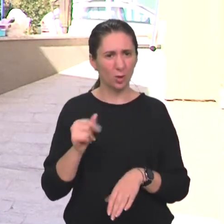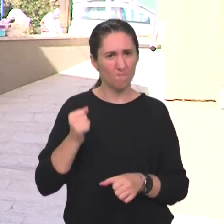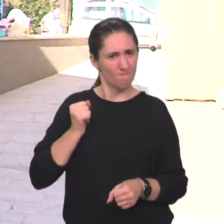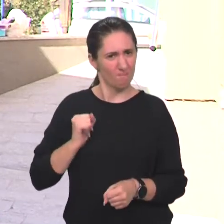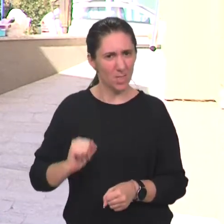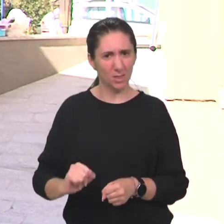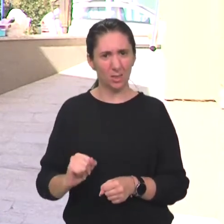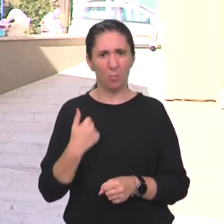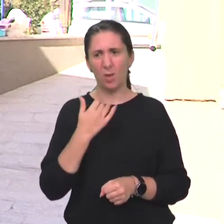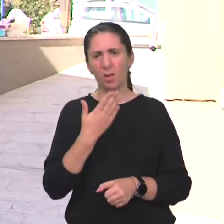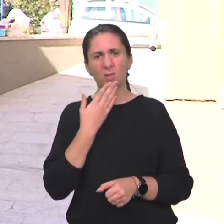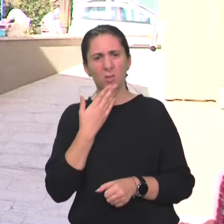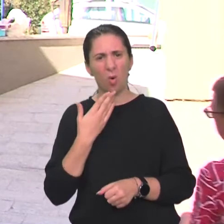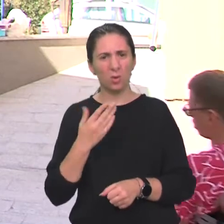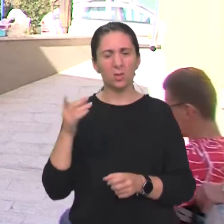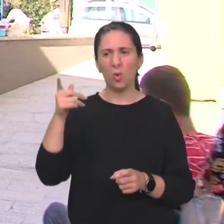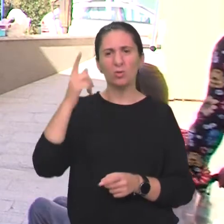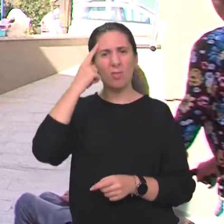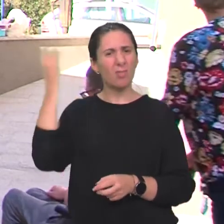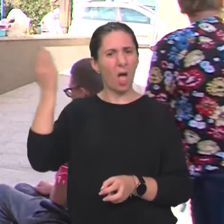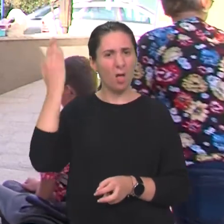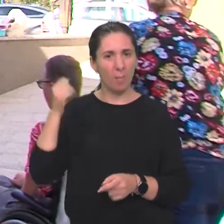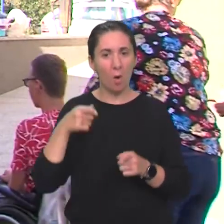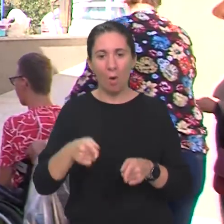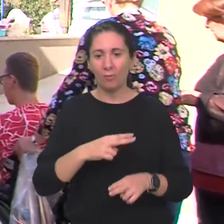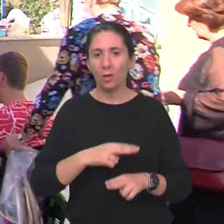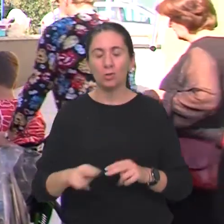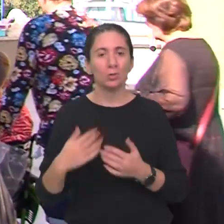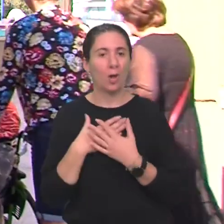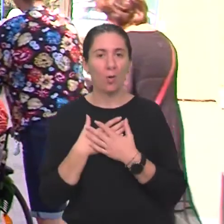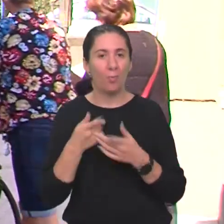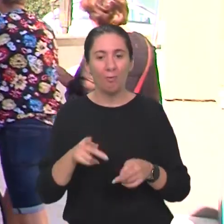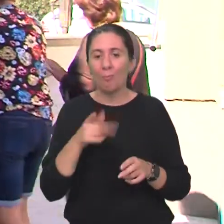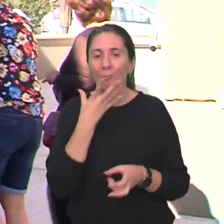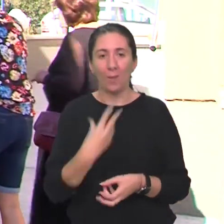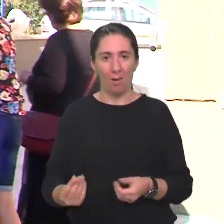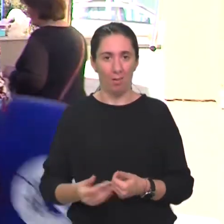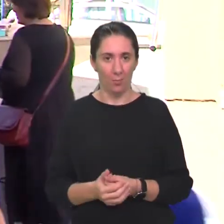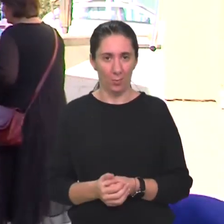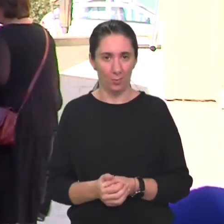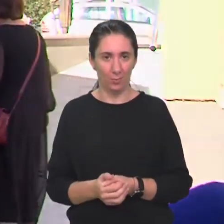silu, već me dosadno, najpametniji su, a ovdje čista emocija, čista ljubav, ovo je nešto stvarno predivno.